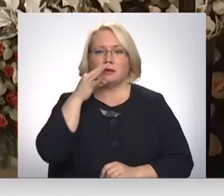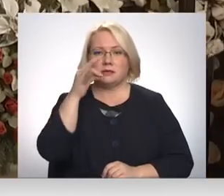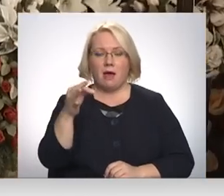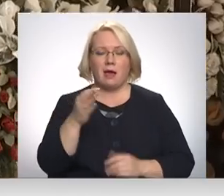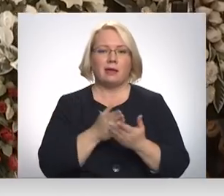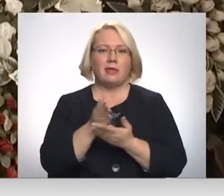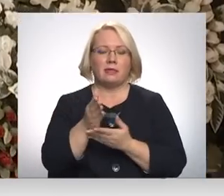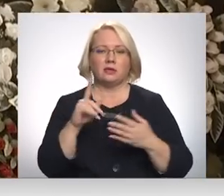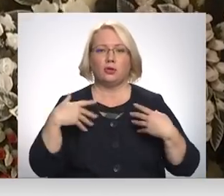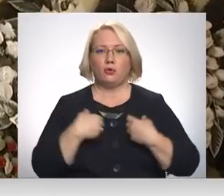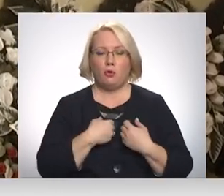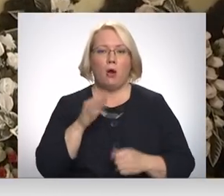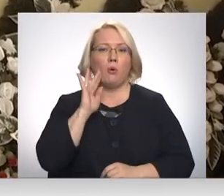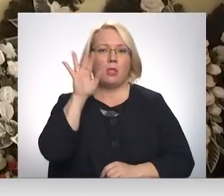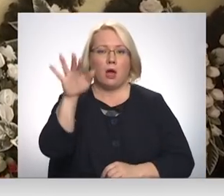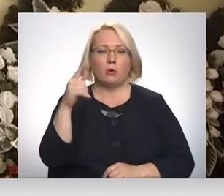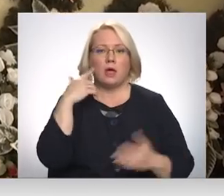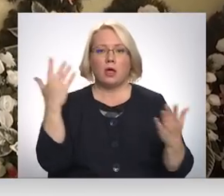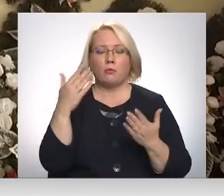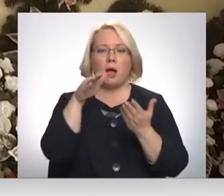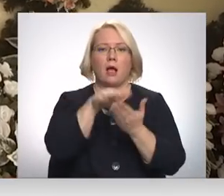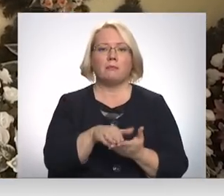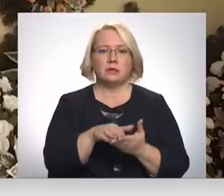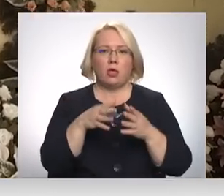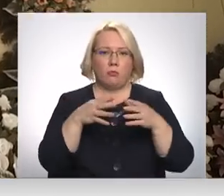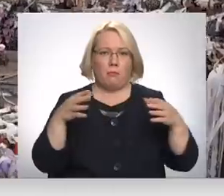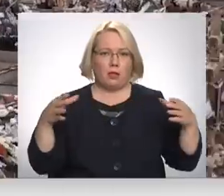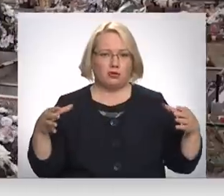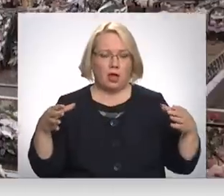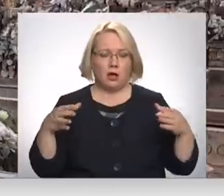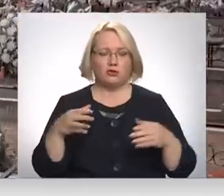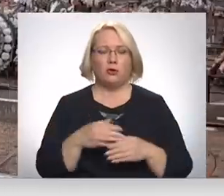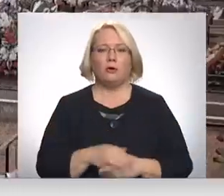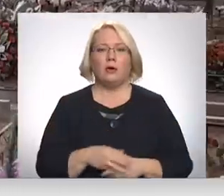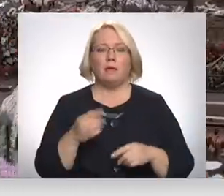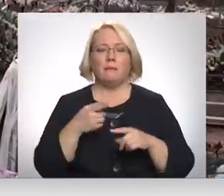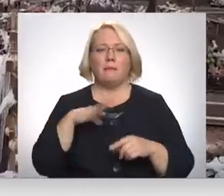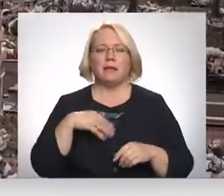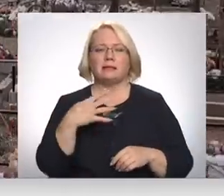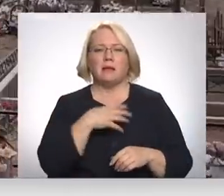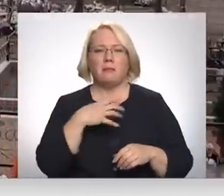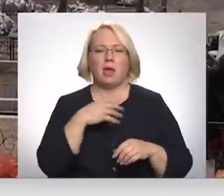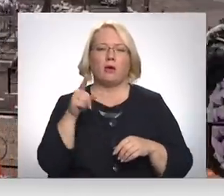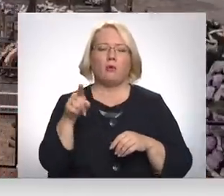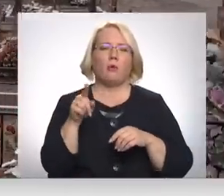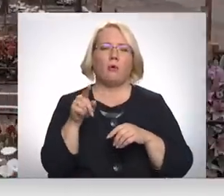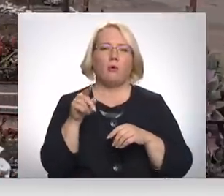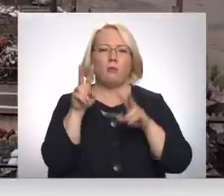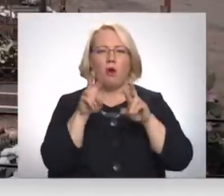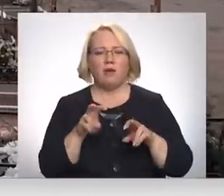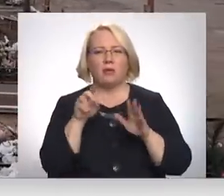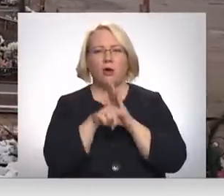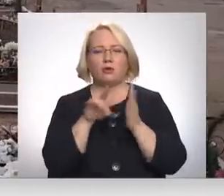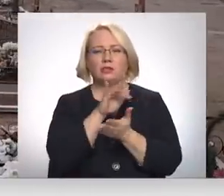drūma un iespējams nakotnēbas jādomā par kapsētu paplašināšanu. Pēc es pie kāds aizsniegtās informācijas, pagājušā mēnesī